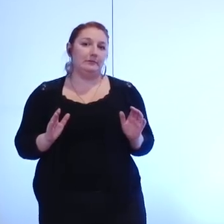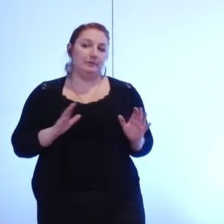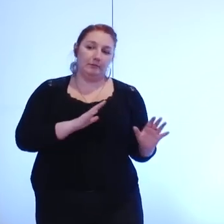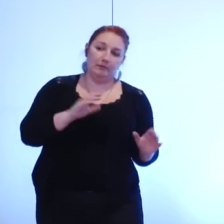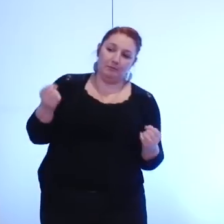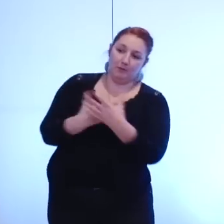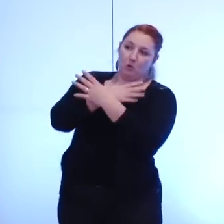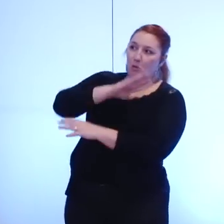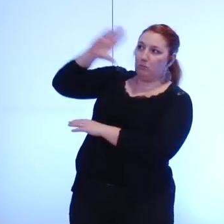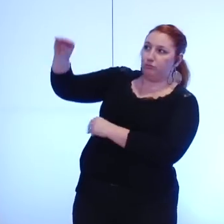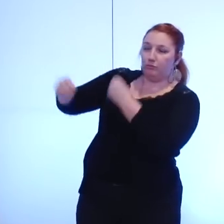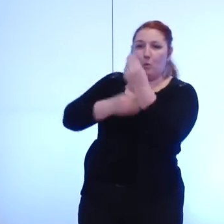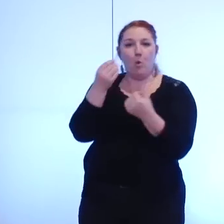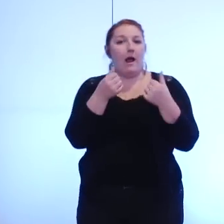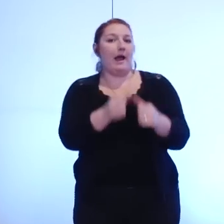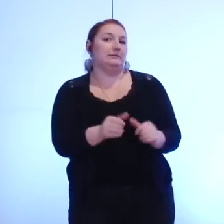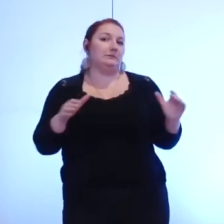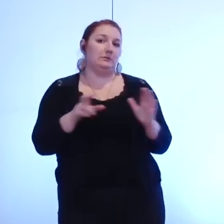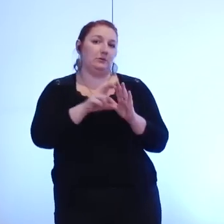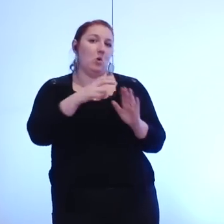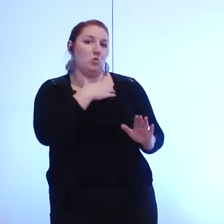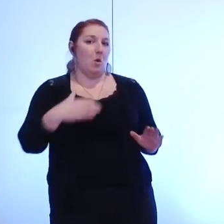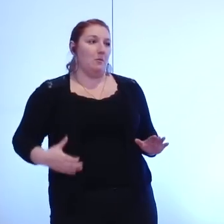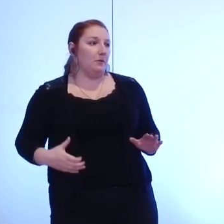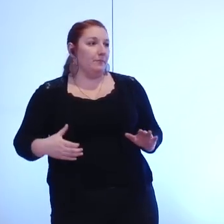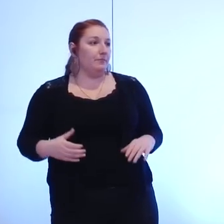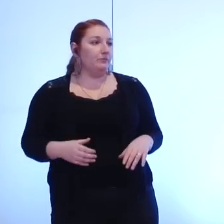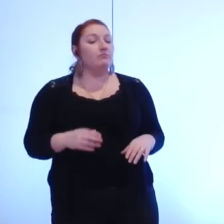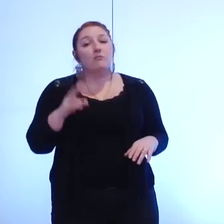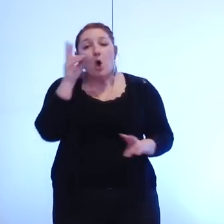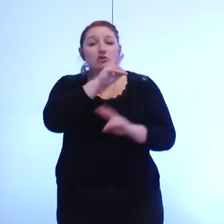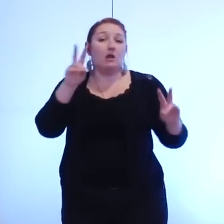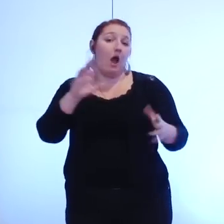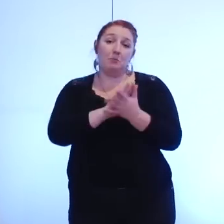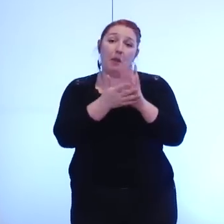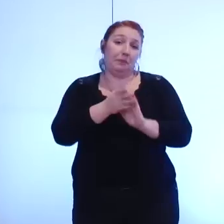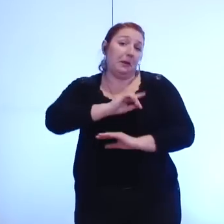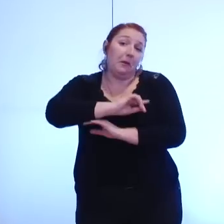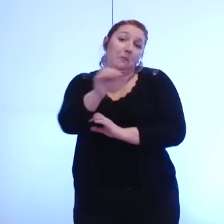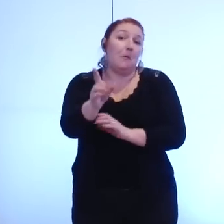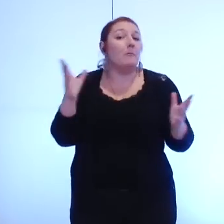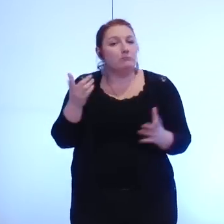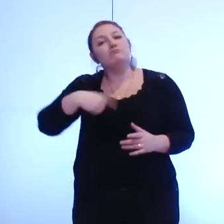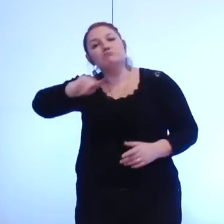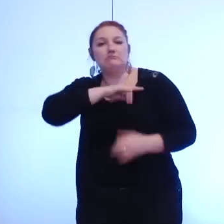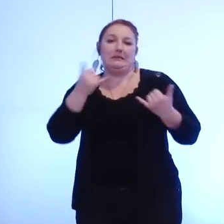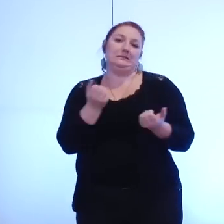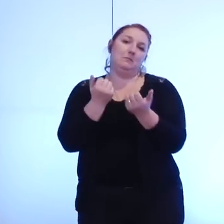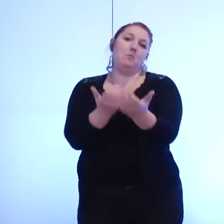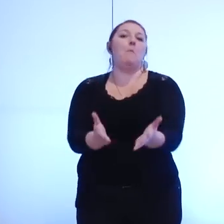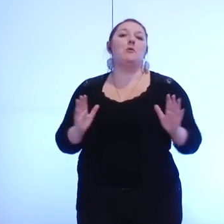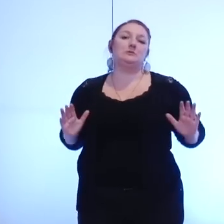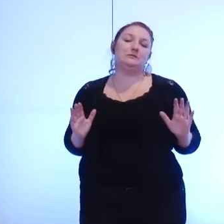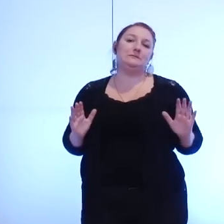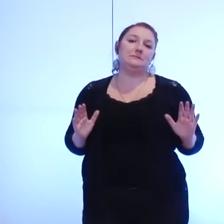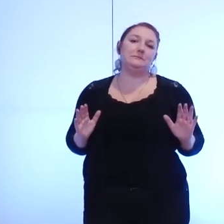à la métropole ou de rester à la ville de Grenoble ce qui n'est pas la pratique exercée dans toutes les communes de